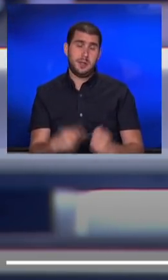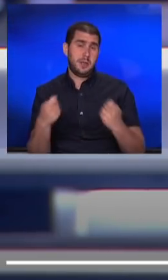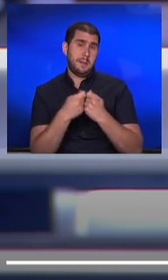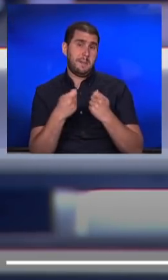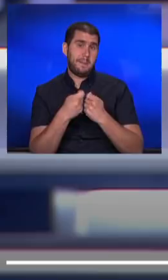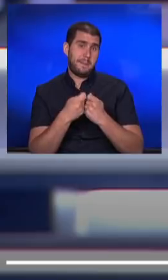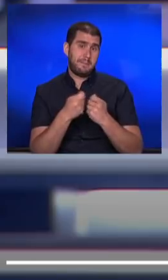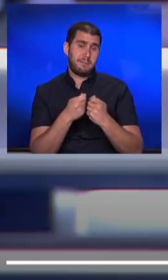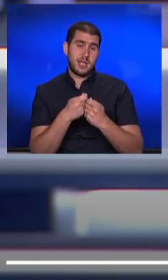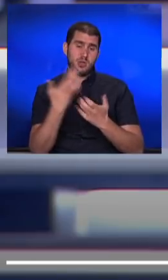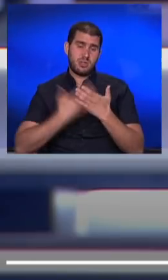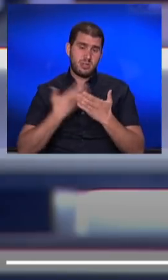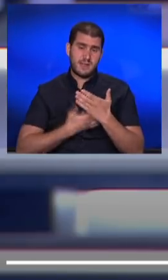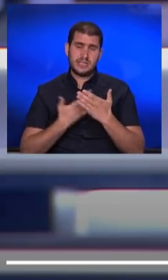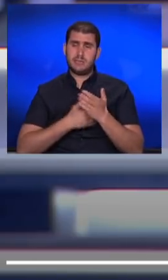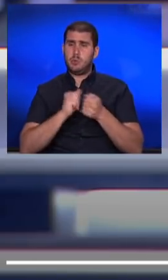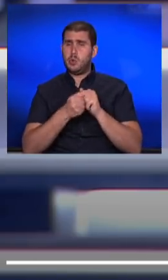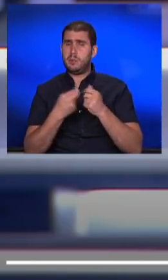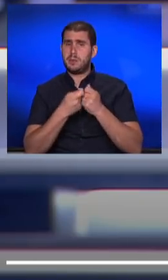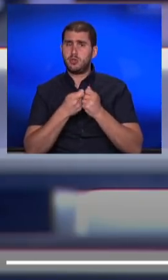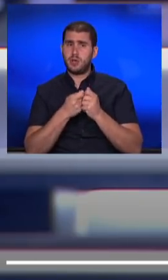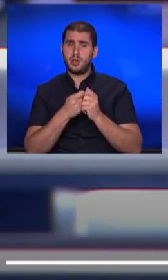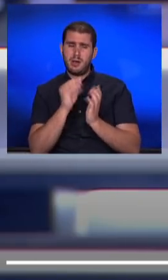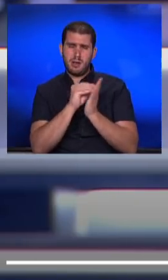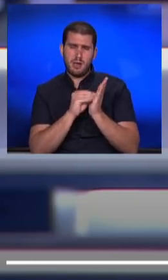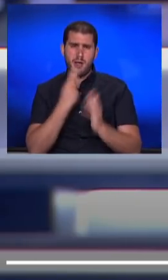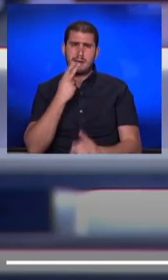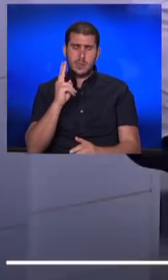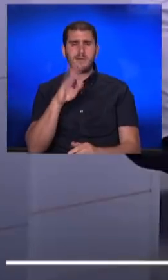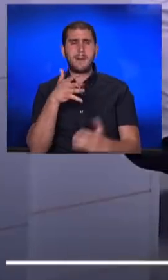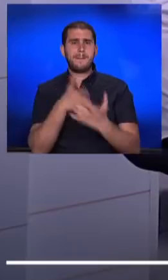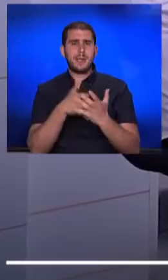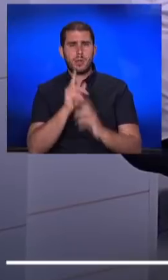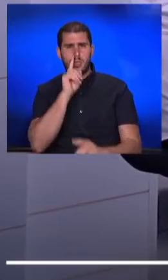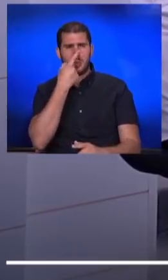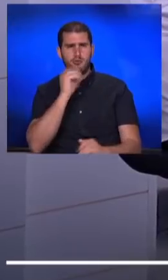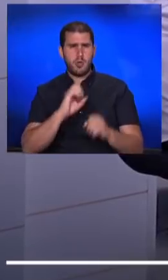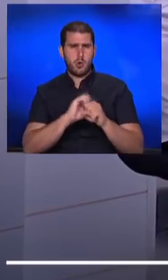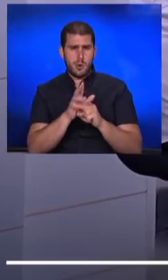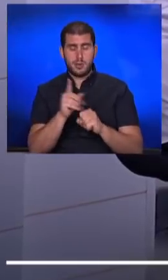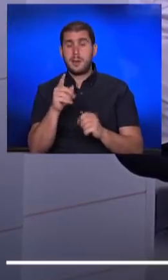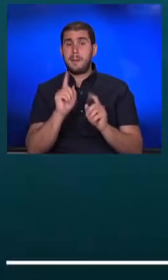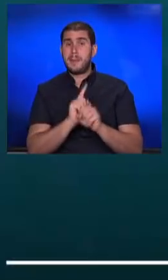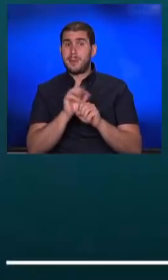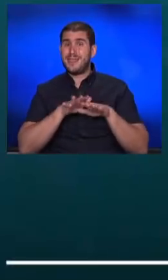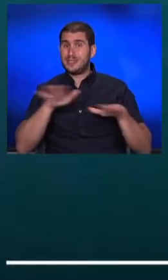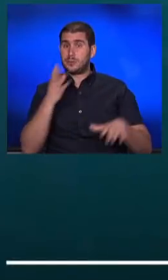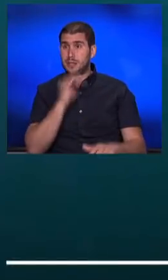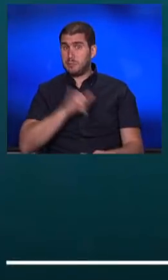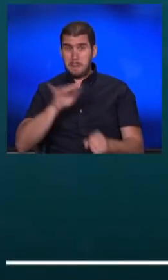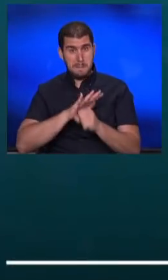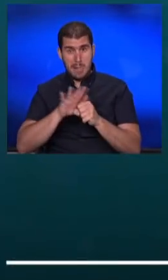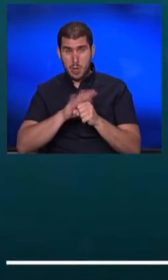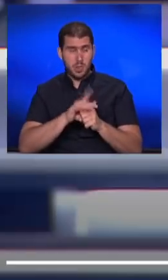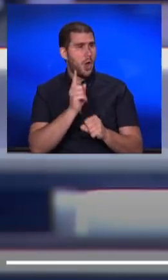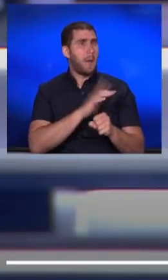בתפסים, כל מה שקשור במילוי הצרות ובבדיקות הקורונה. ובינתיים התיסוד שאתם מוצאים מהארץ מלאות לגמרי? לא, הן